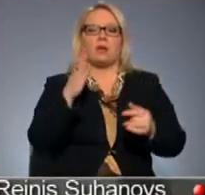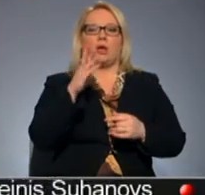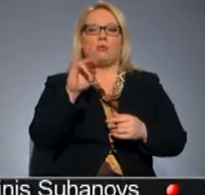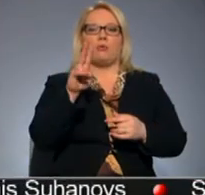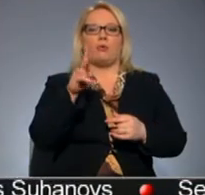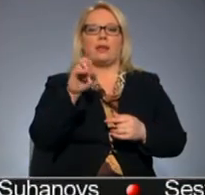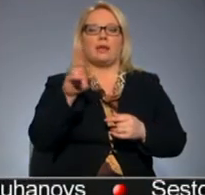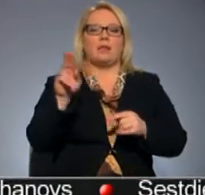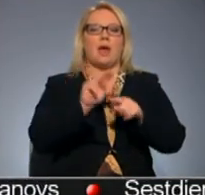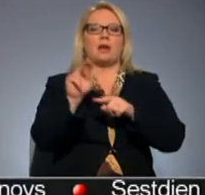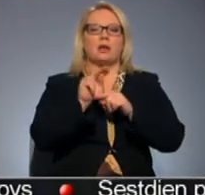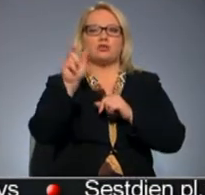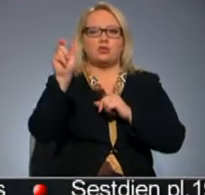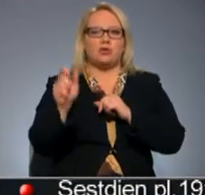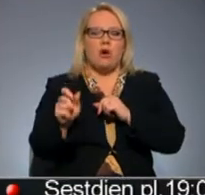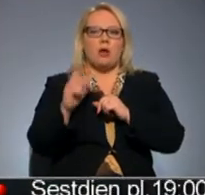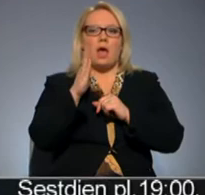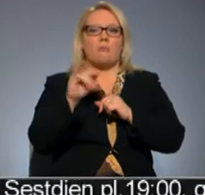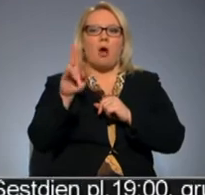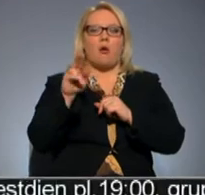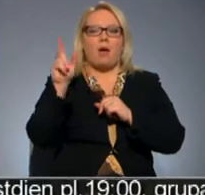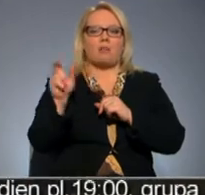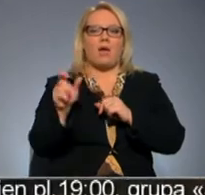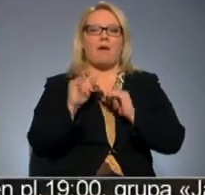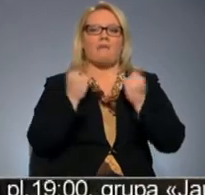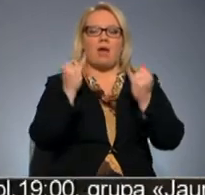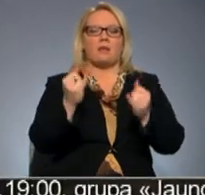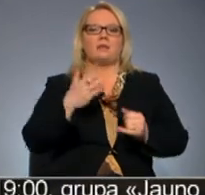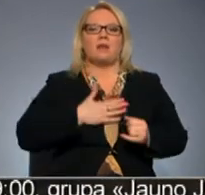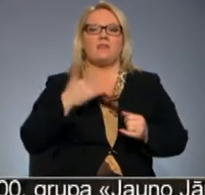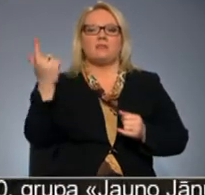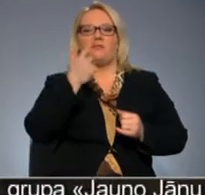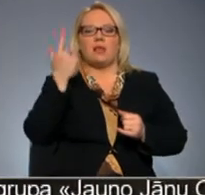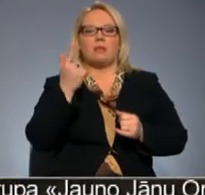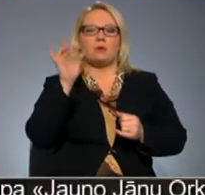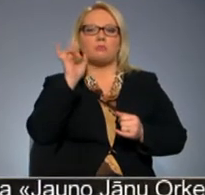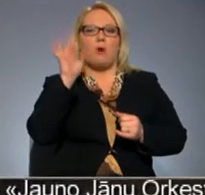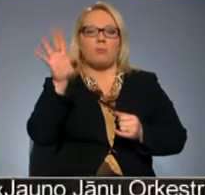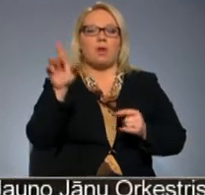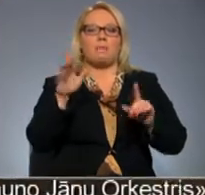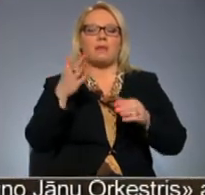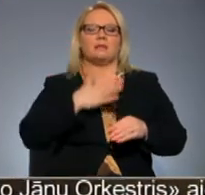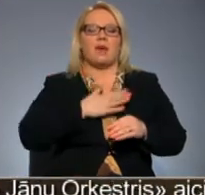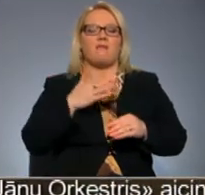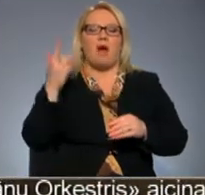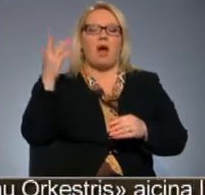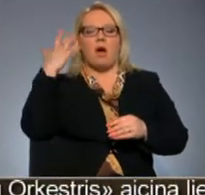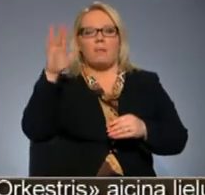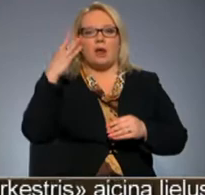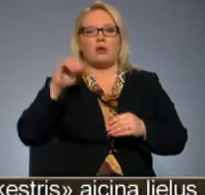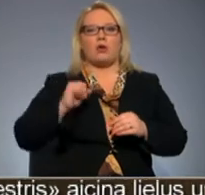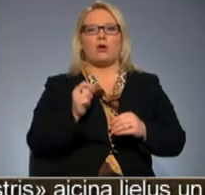režisori Signe Baumane šovakar velta nevis pati savas filmas popularizēšanai, bet gan sava amerikāņu kolēģa